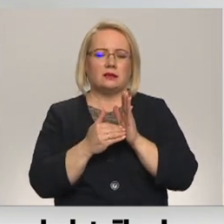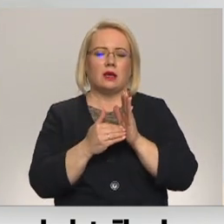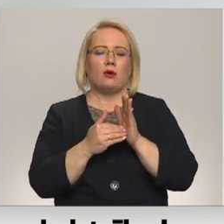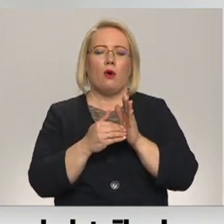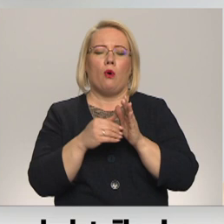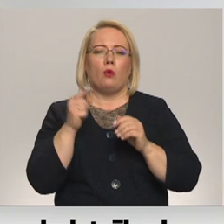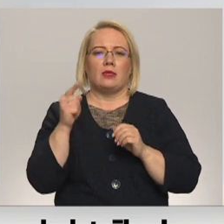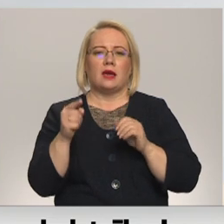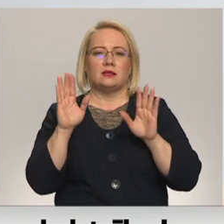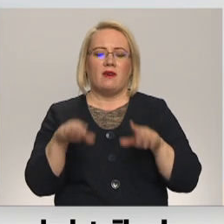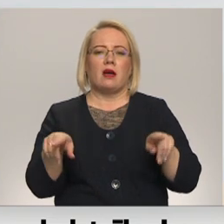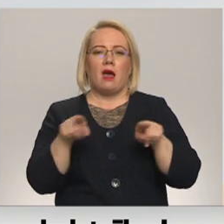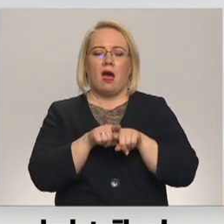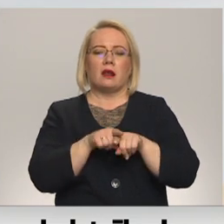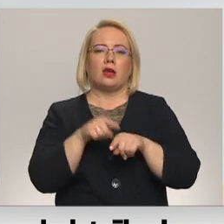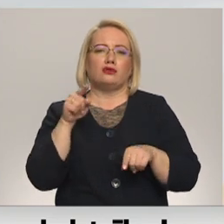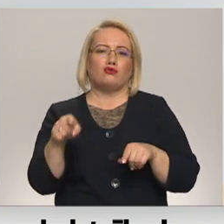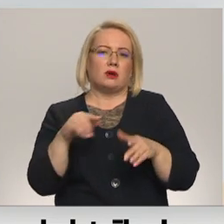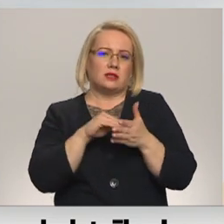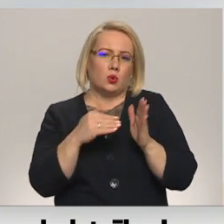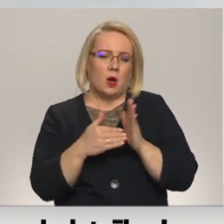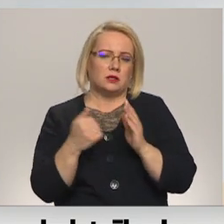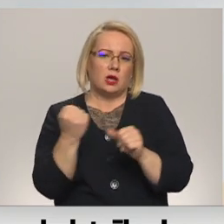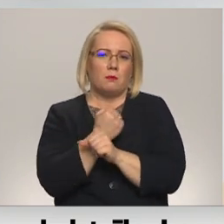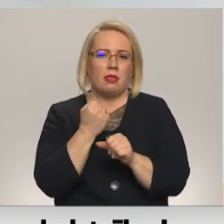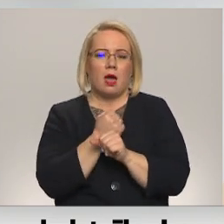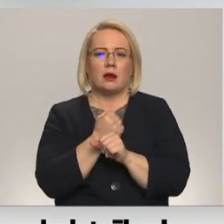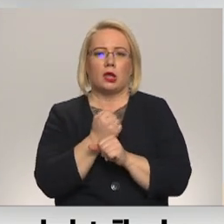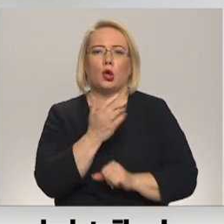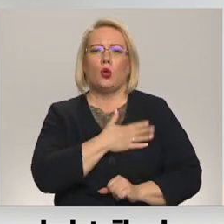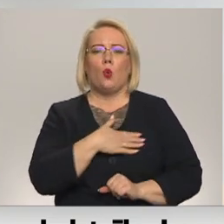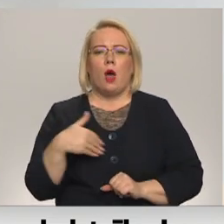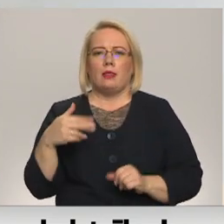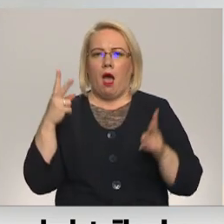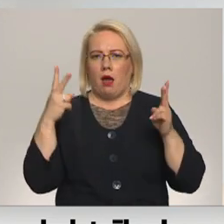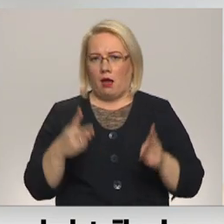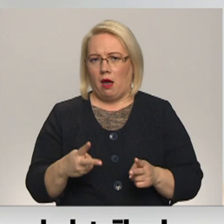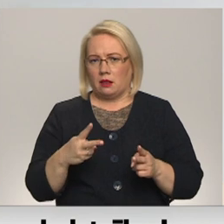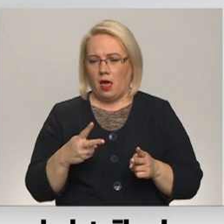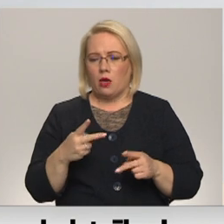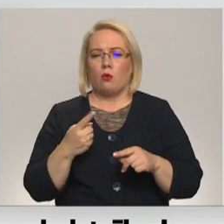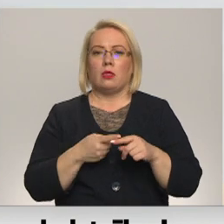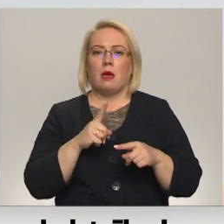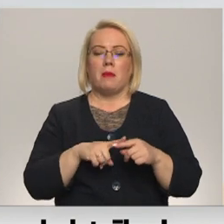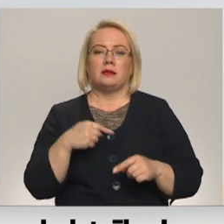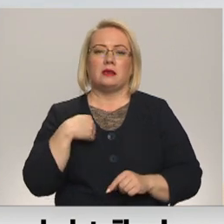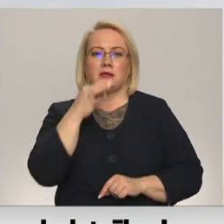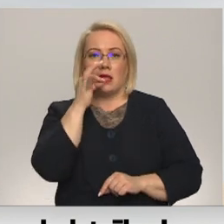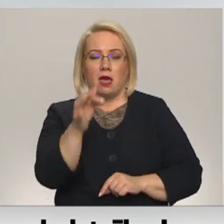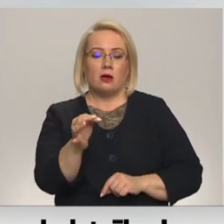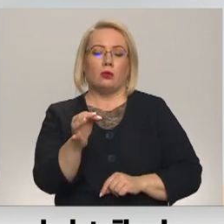šo situāciju padarīt par ļoti ārkārtēju. Līdz ar to es teiktu, ka